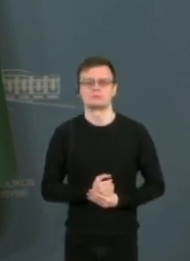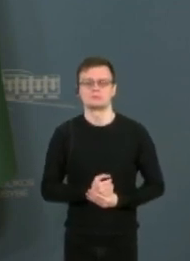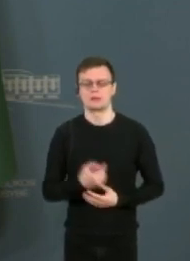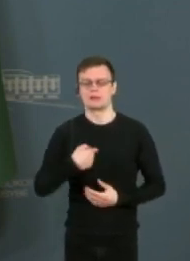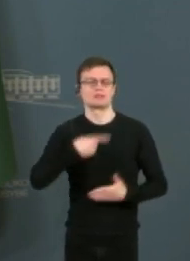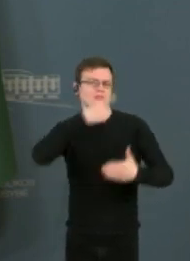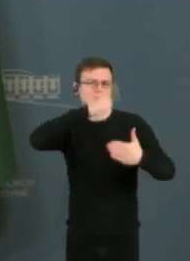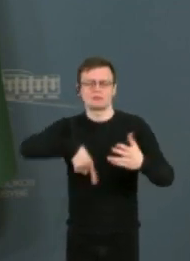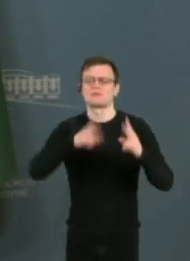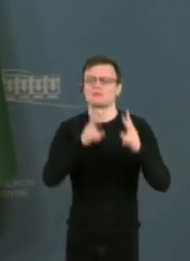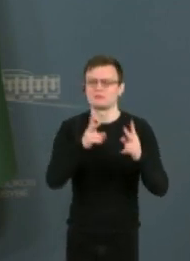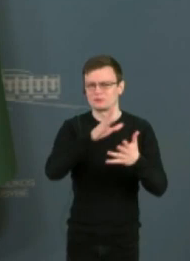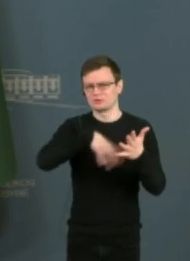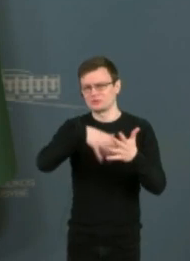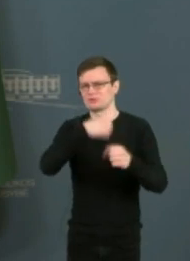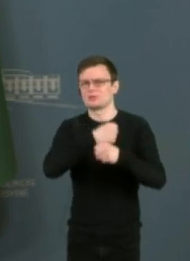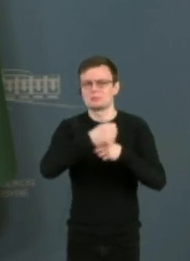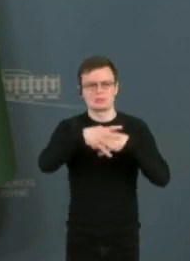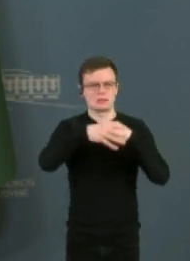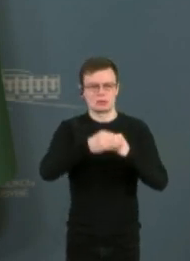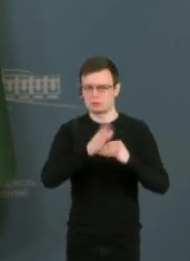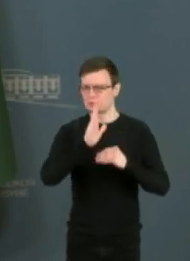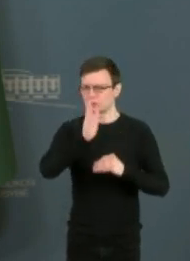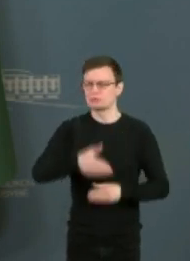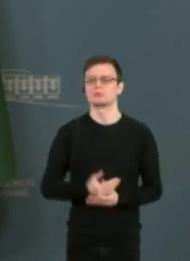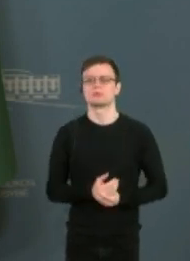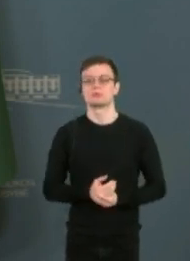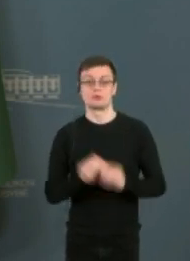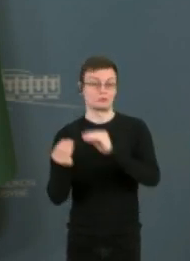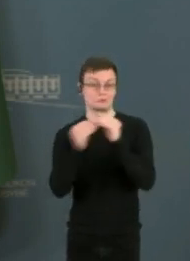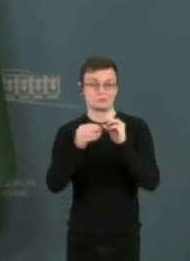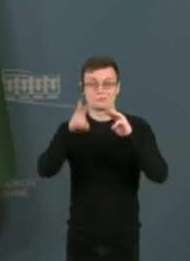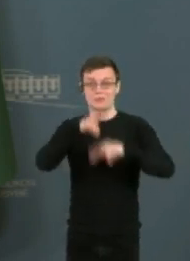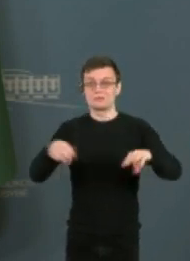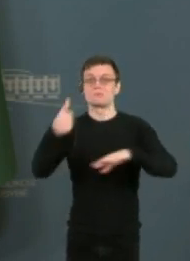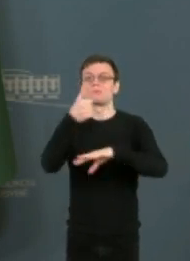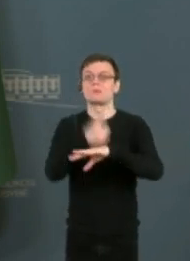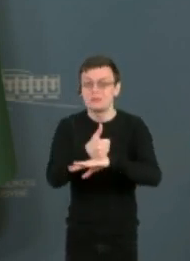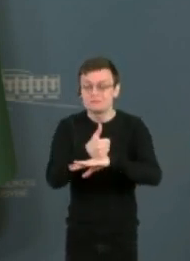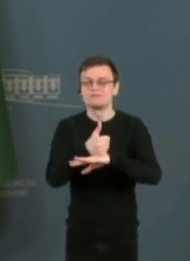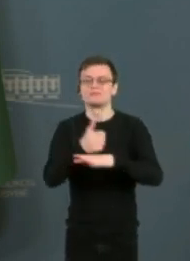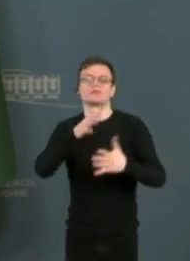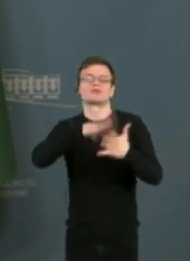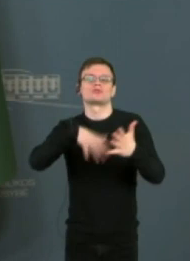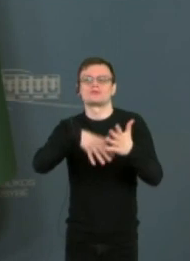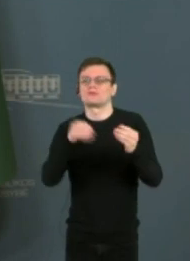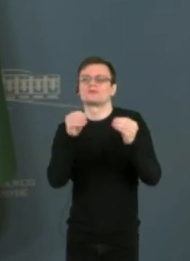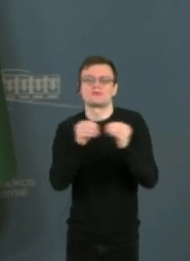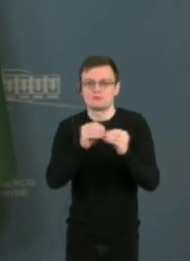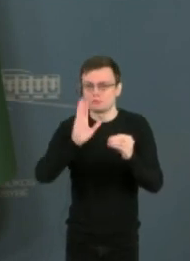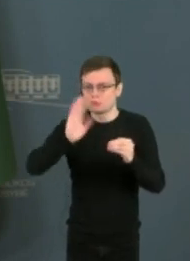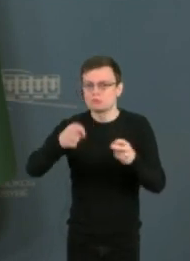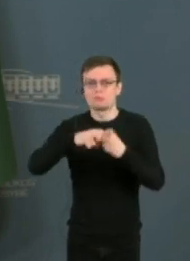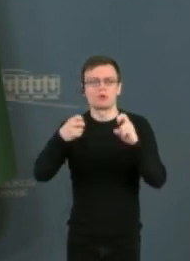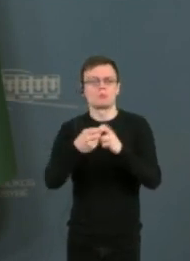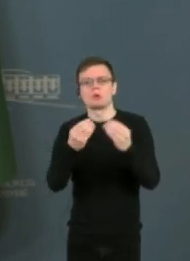išliks. Ir sutarėme su premjeru, kad ir toliau tęsime toje pačioje dvasioje, spręsime